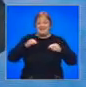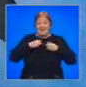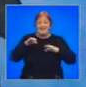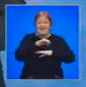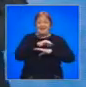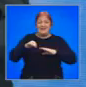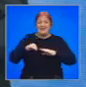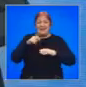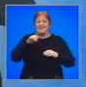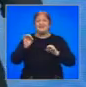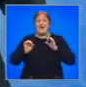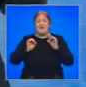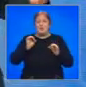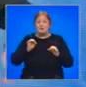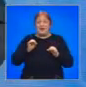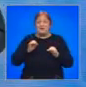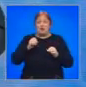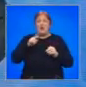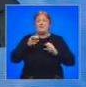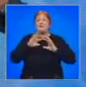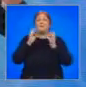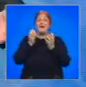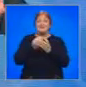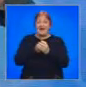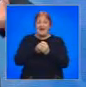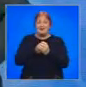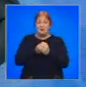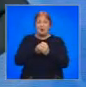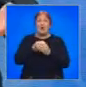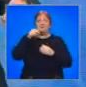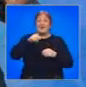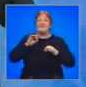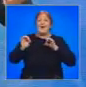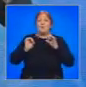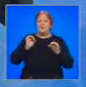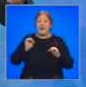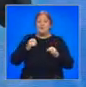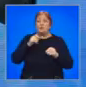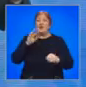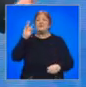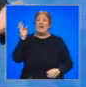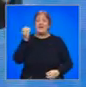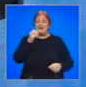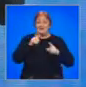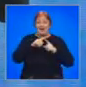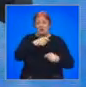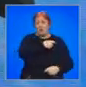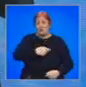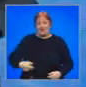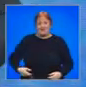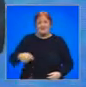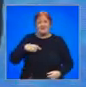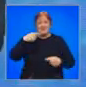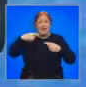Днес е модерно да сме заедно, да сме единни като нация, за да има